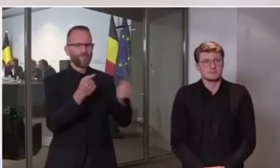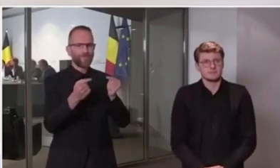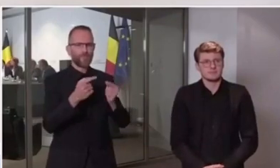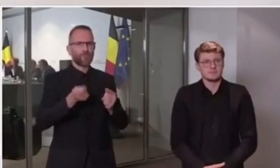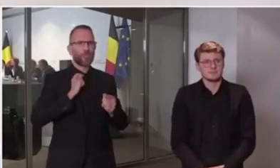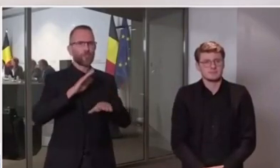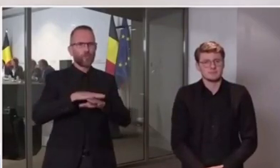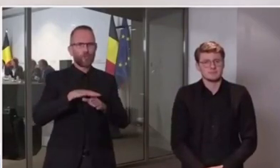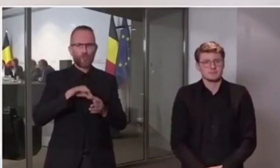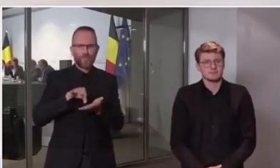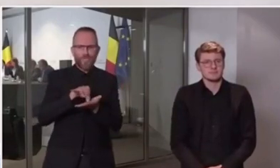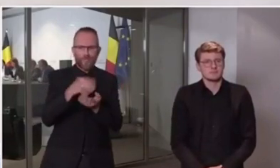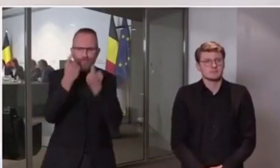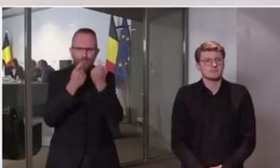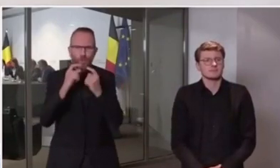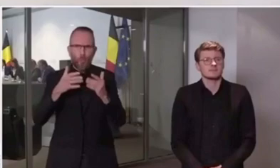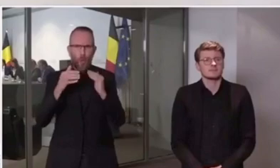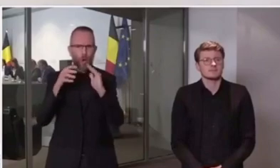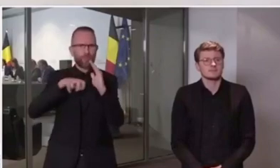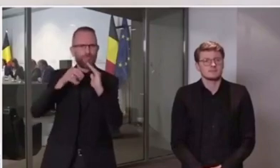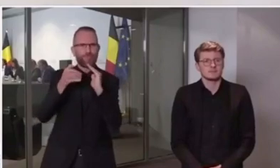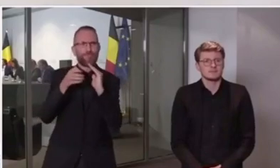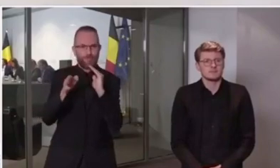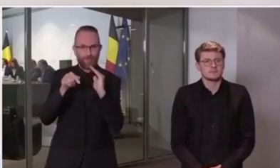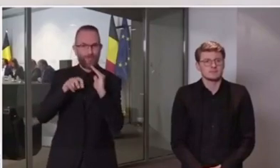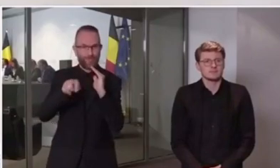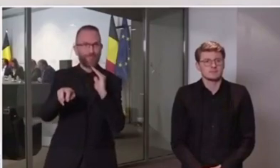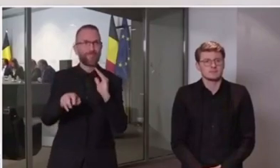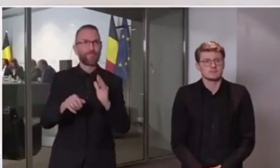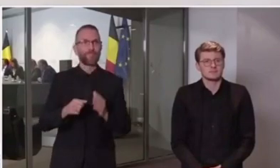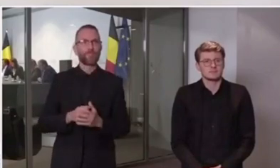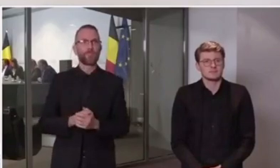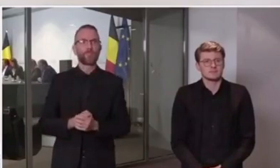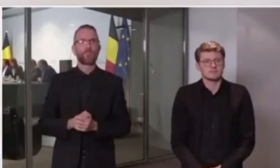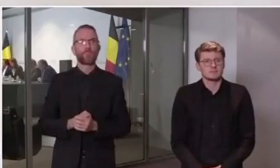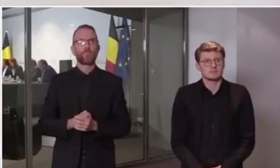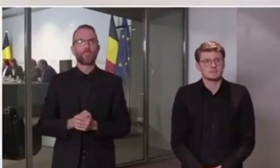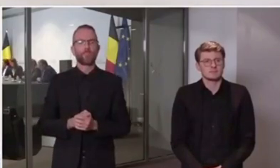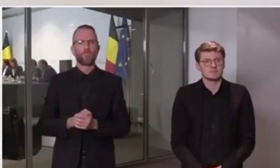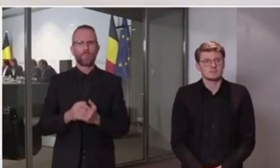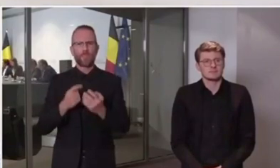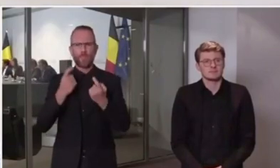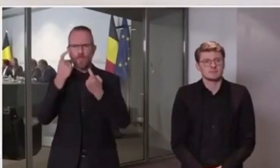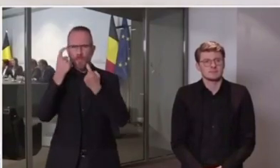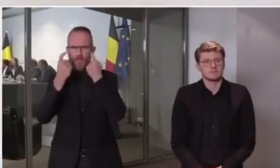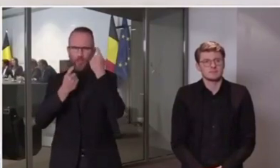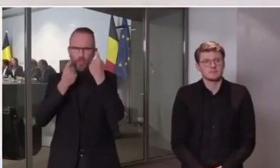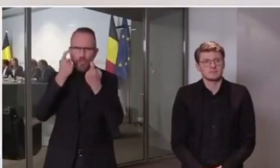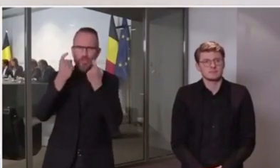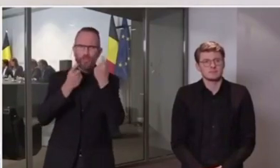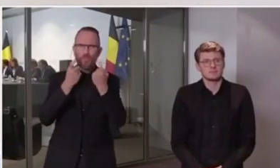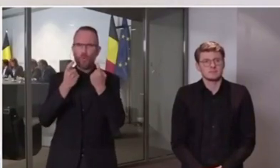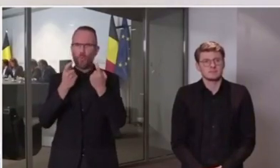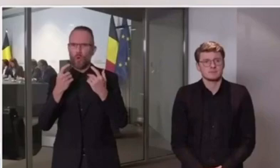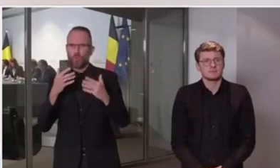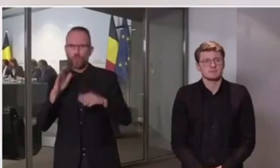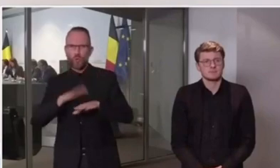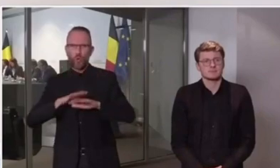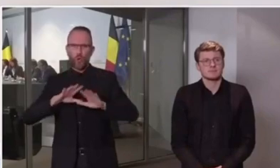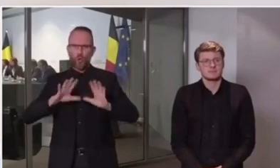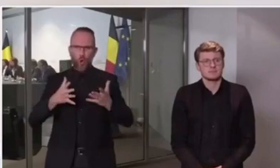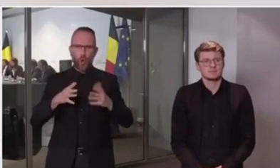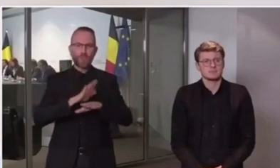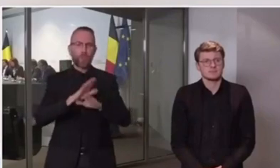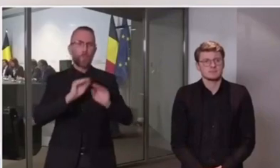Principalement, mais pas seulement, sur le timing adéquat et les conditions de réouverture progressive des commerces. On pensera aussi à la